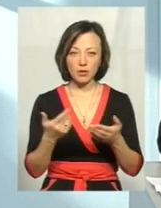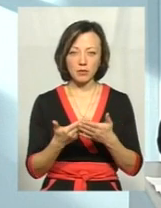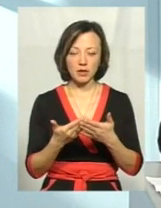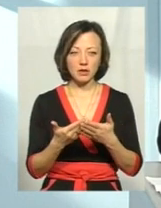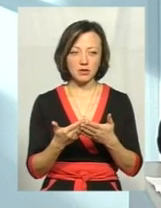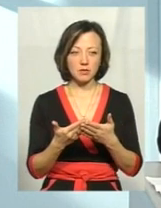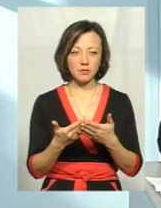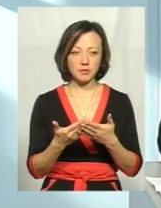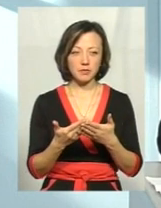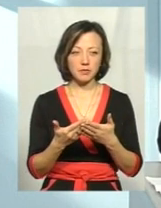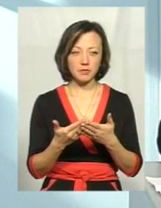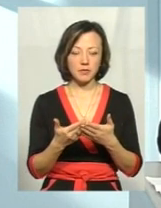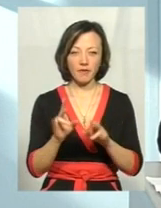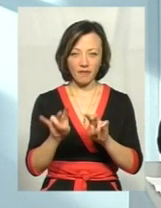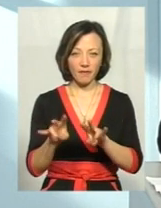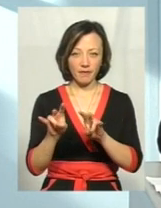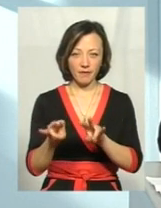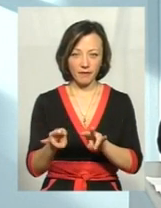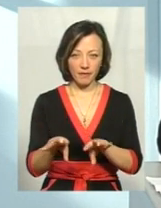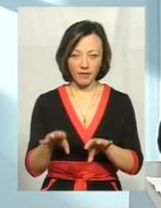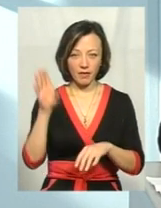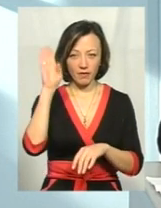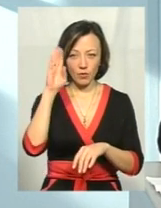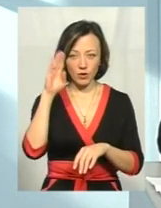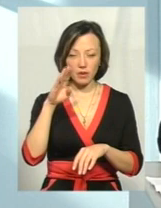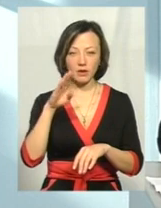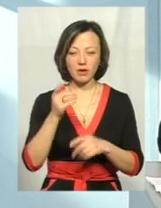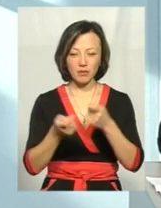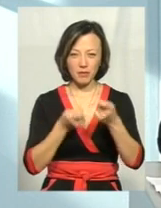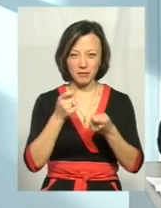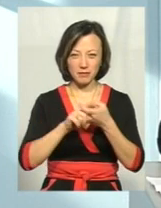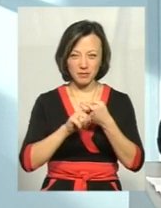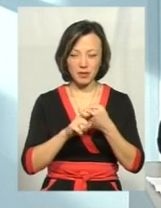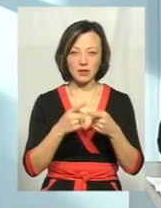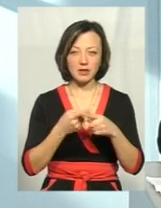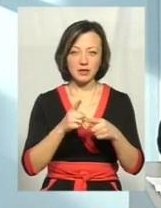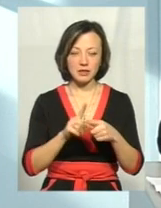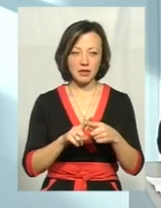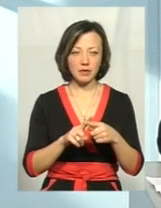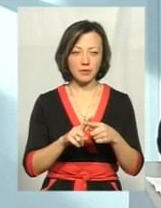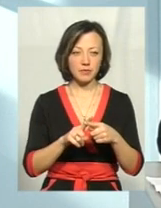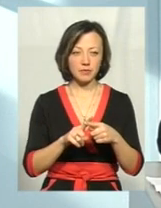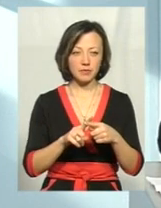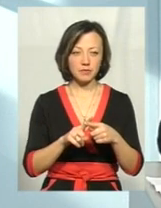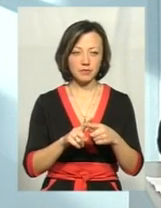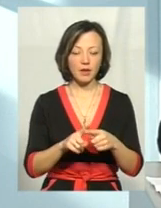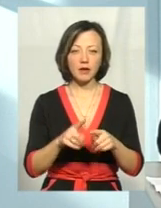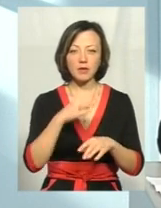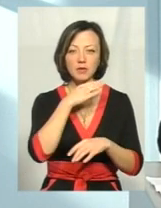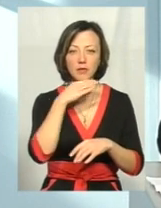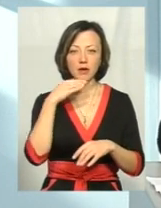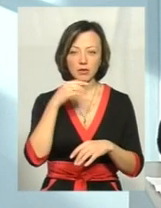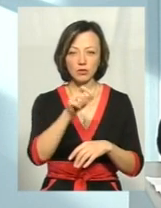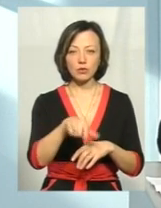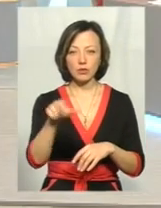все-таки в ній зберігає свою життєздятність, Якщо певна кількість попадає, оце одному моменту, велика кількість людей